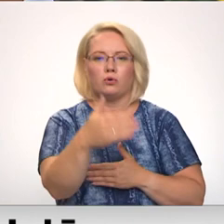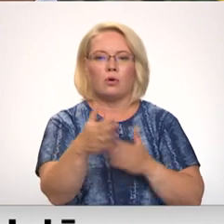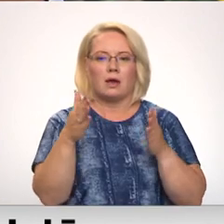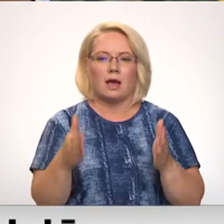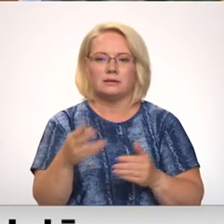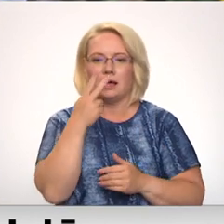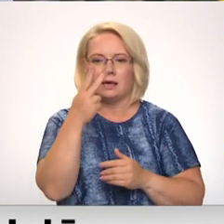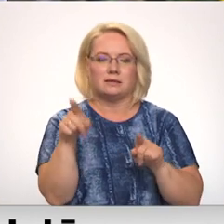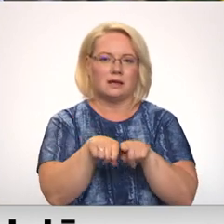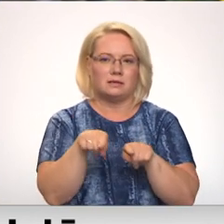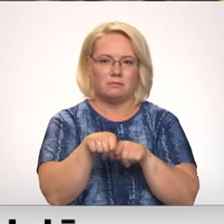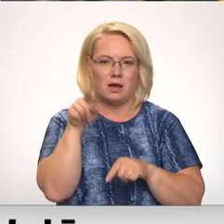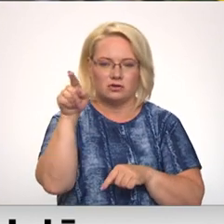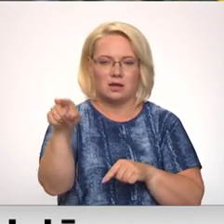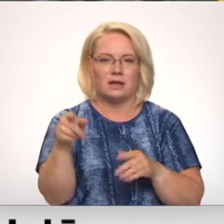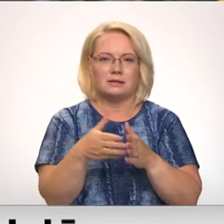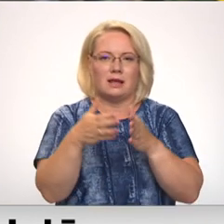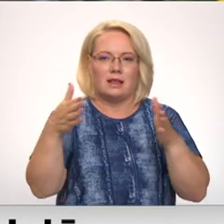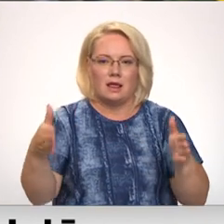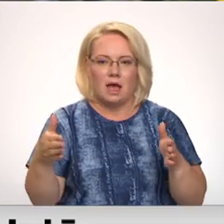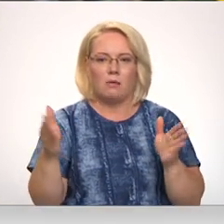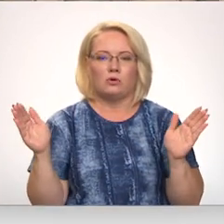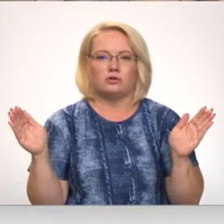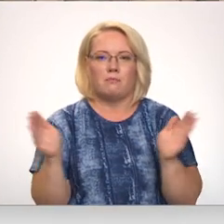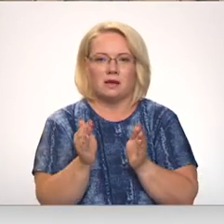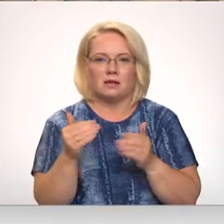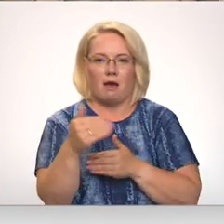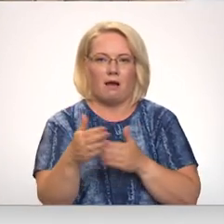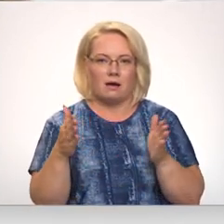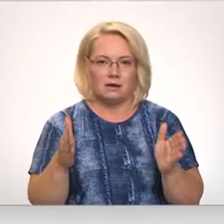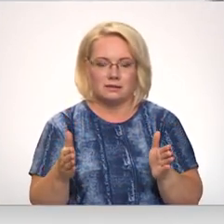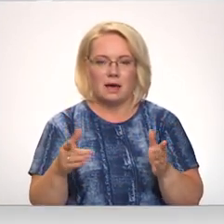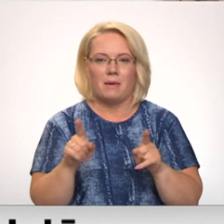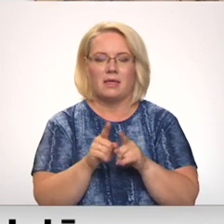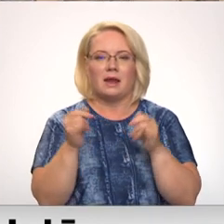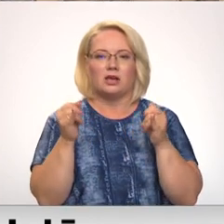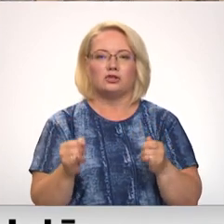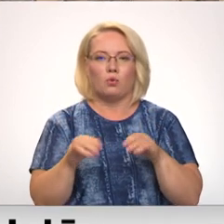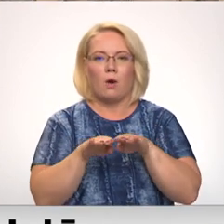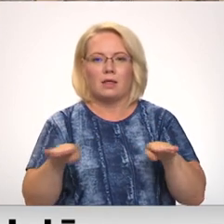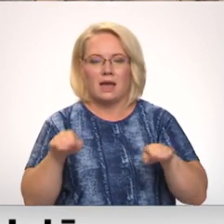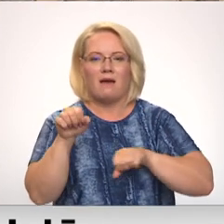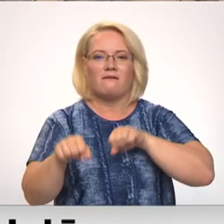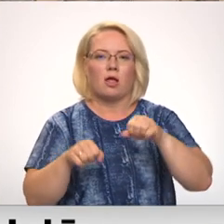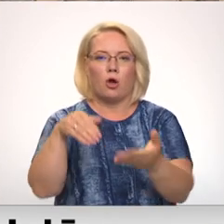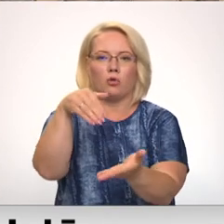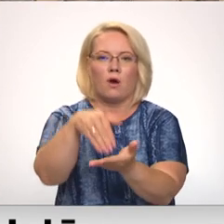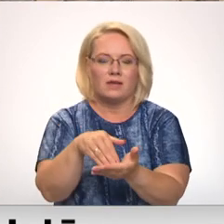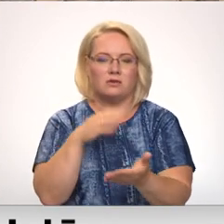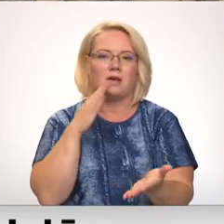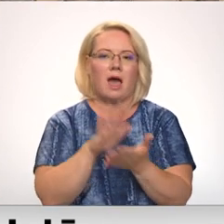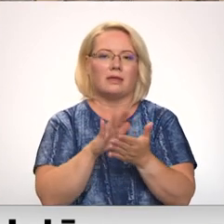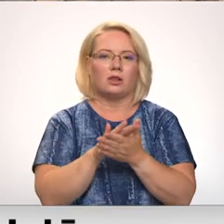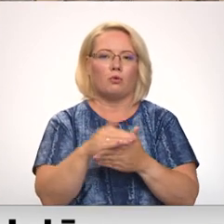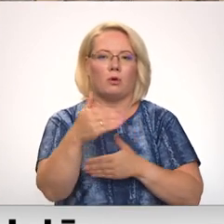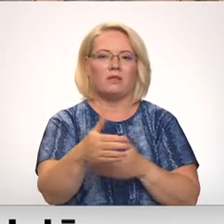aptuveni redzam. Jā, tas ir tās lielās, bet būs arī vēl mazāk izmēra. Bet arī soliņus, velo novietnes, atkrituma tvērtnes un